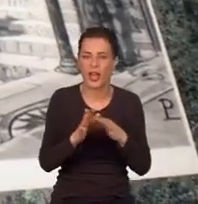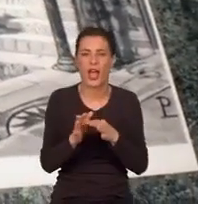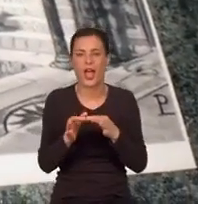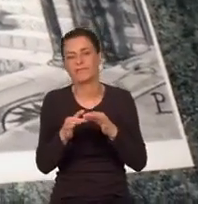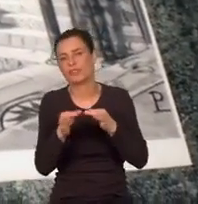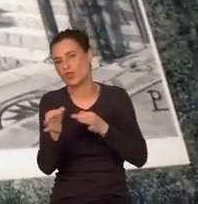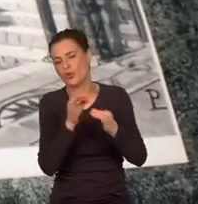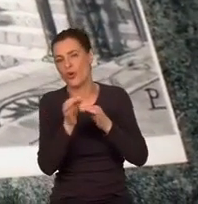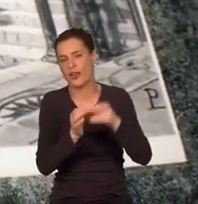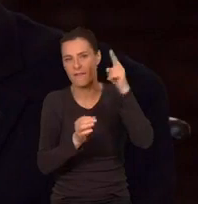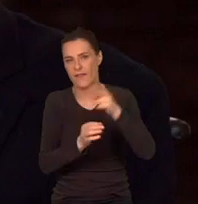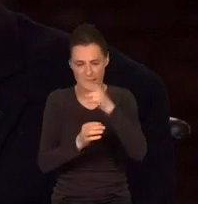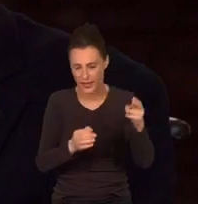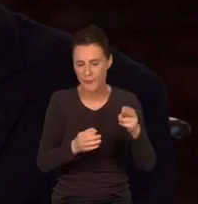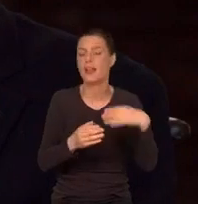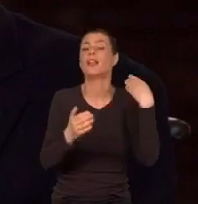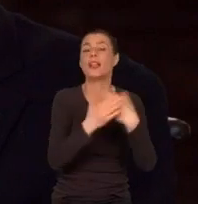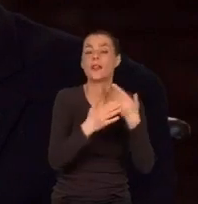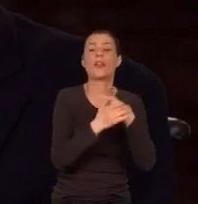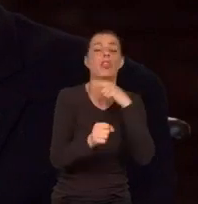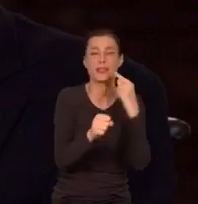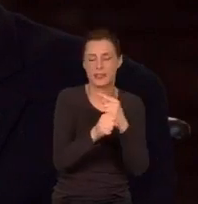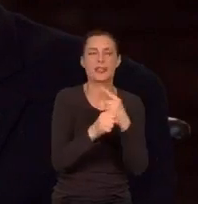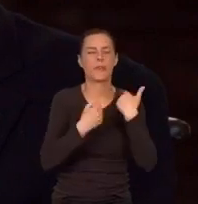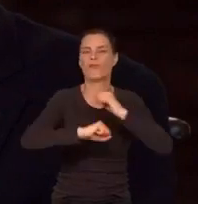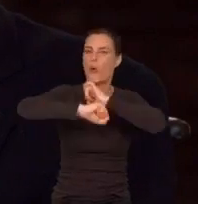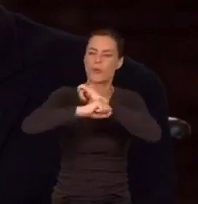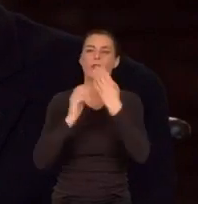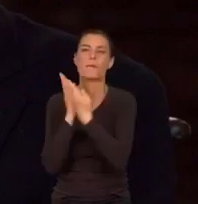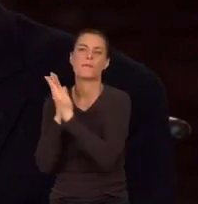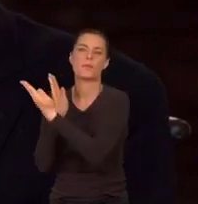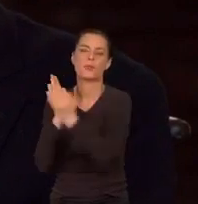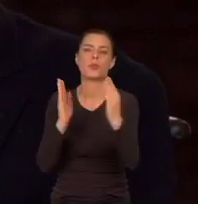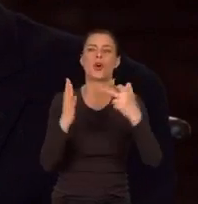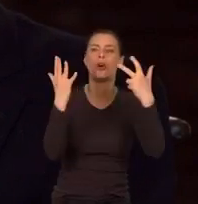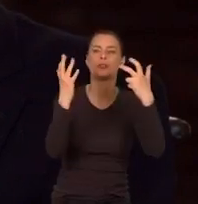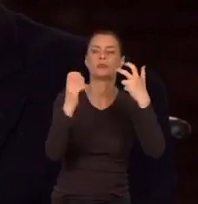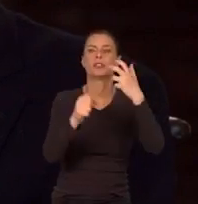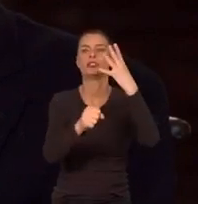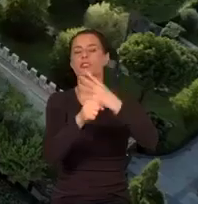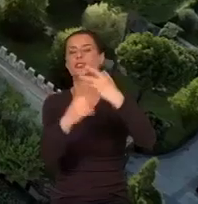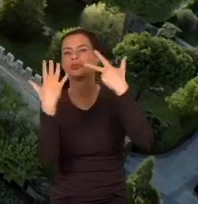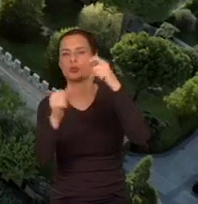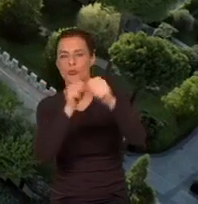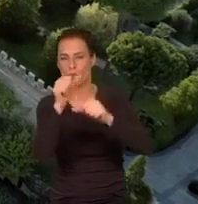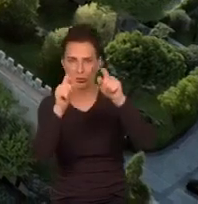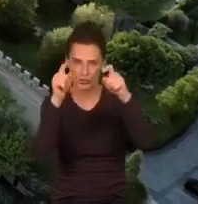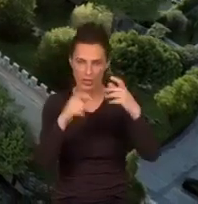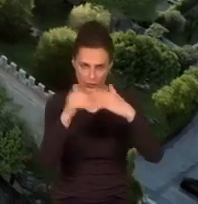Watykanu, bo pociągnął za sobą budowę muru, która zaczęła się w 848 roku.